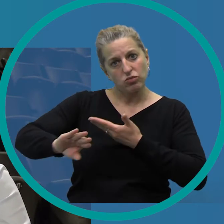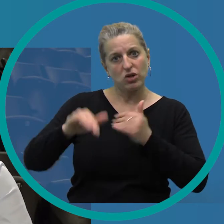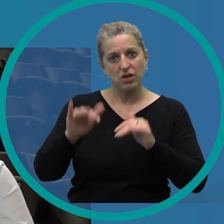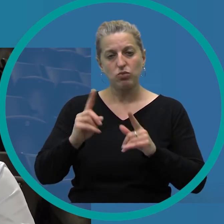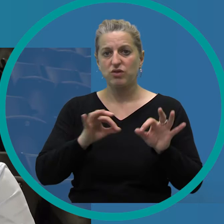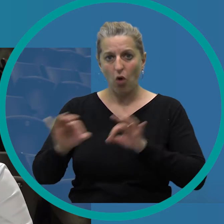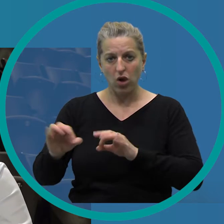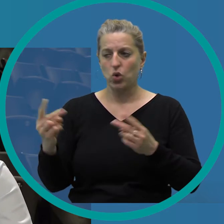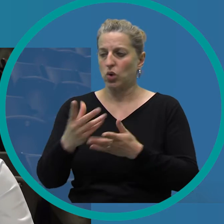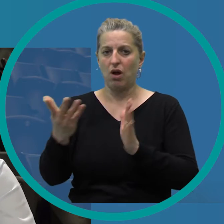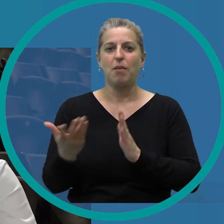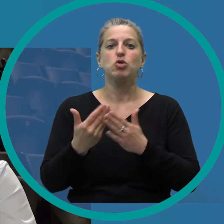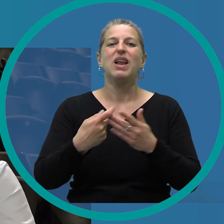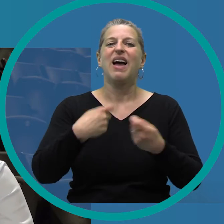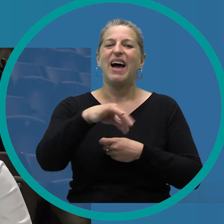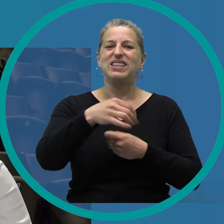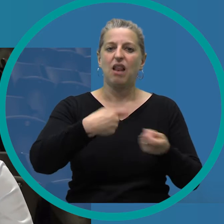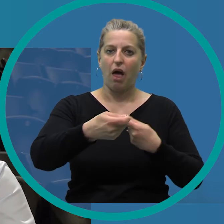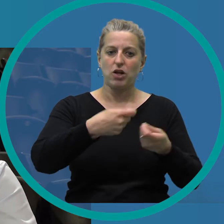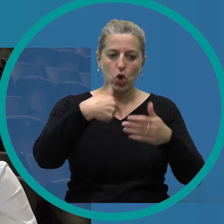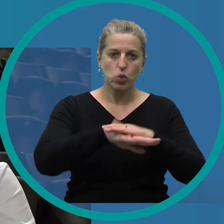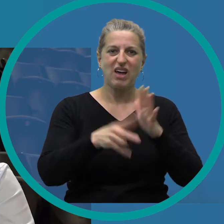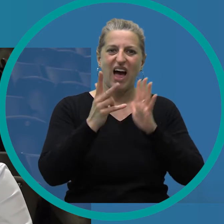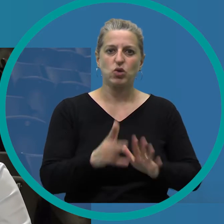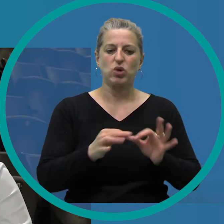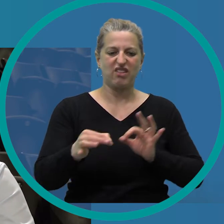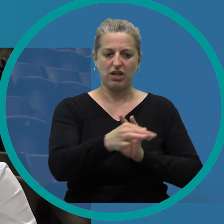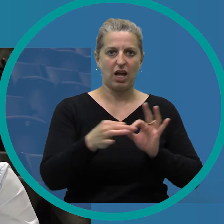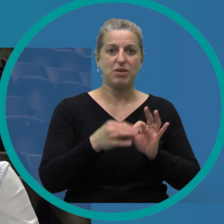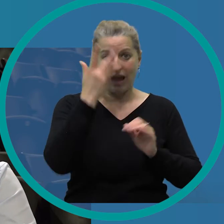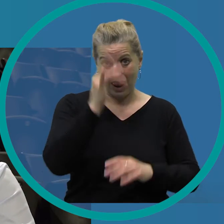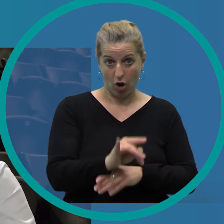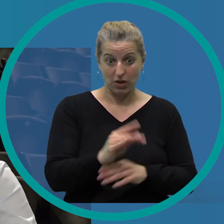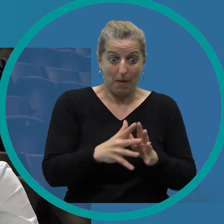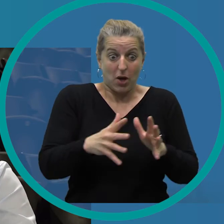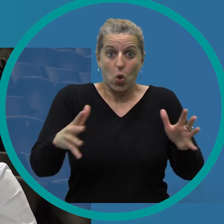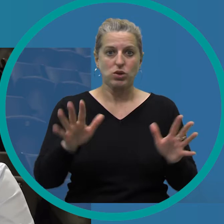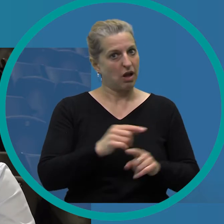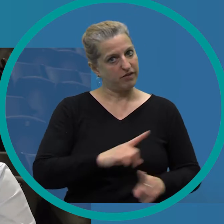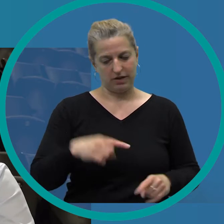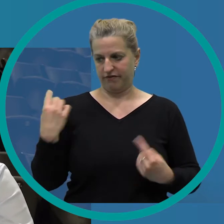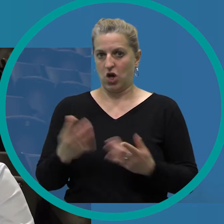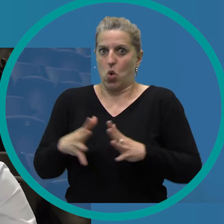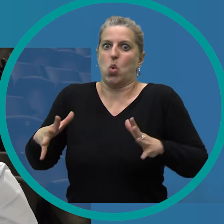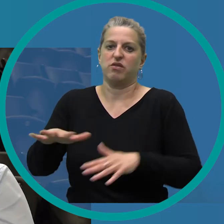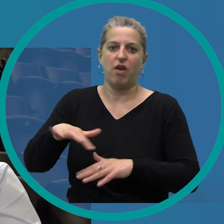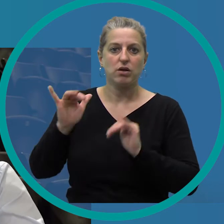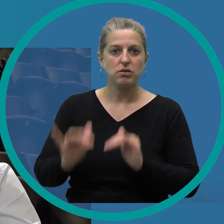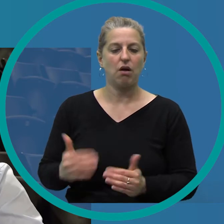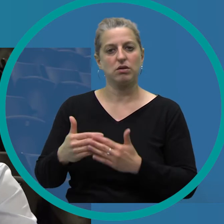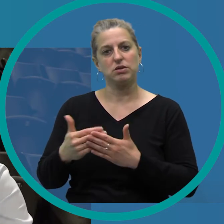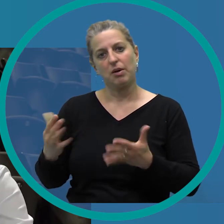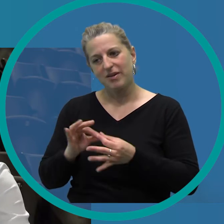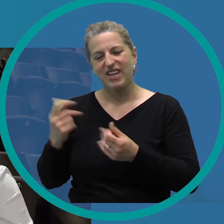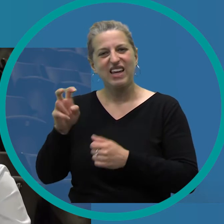ist oder sowas. Im Einzelhandel sind Flächen unter 800 Quadratmeter erlaubt. Wir haben hier deutlich größere Flächen, deshalb